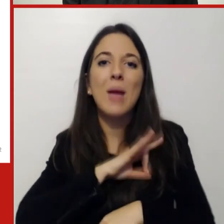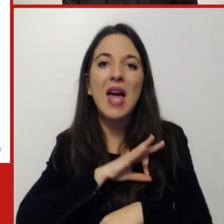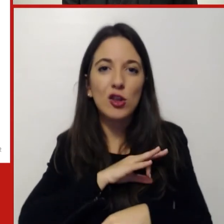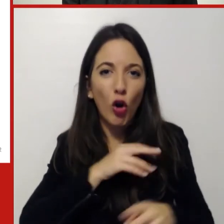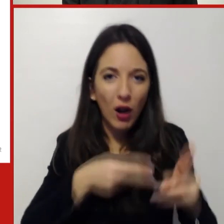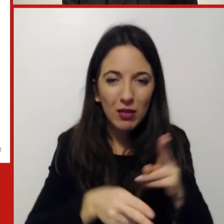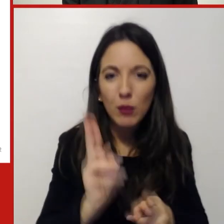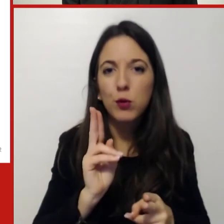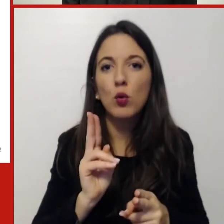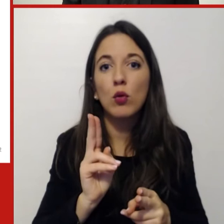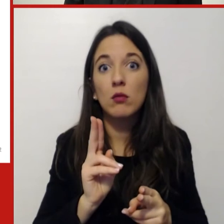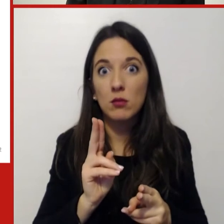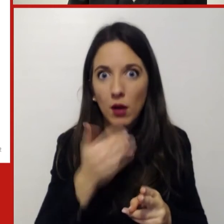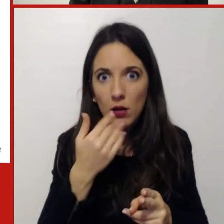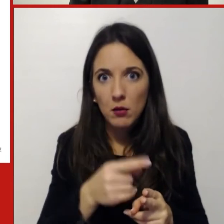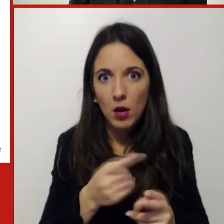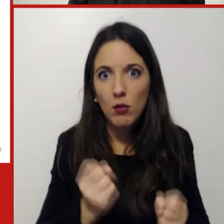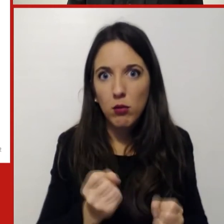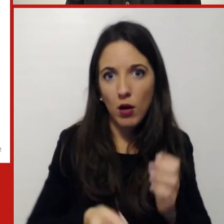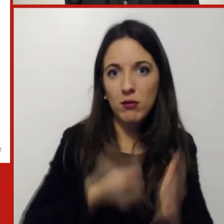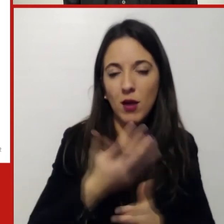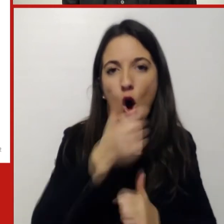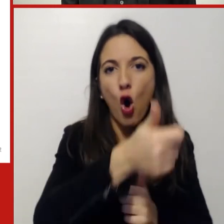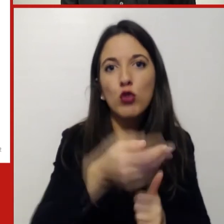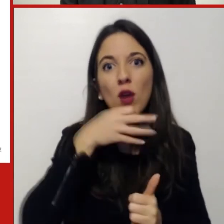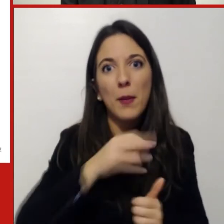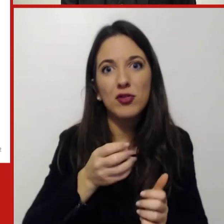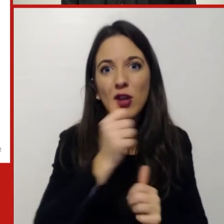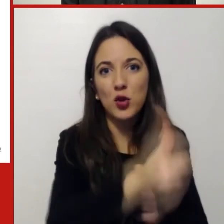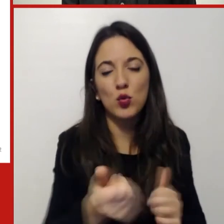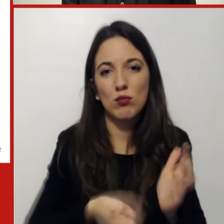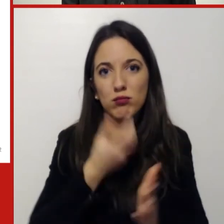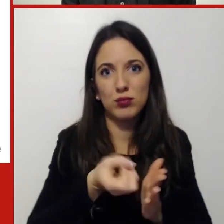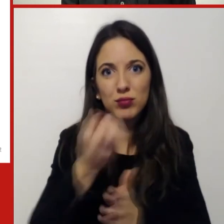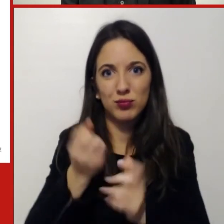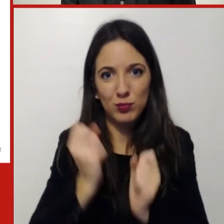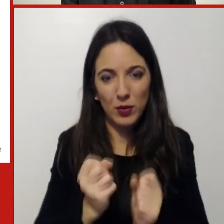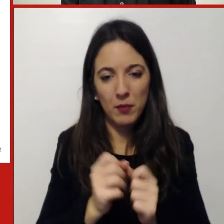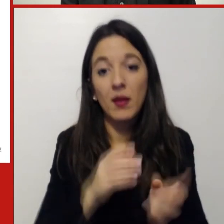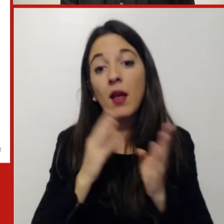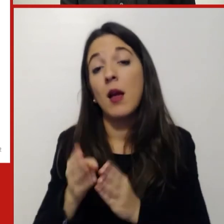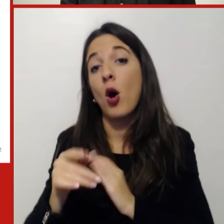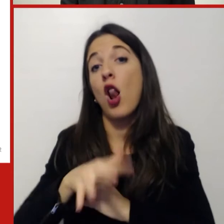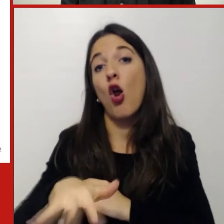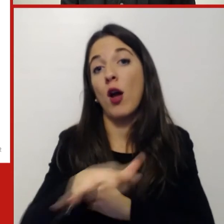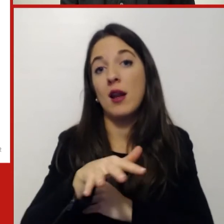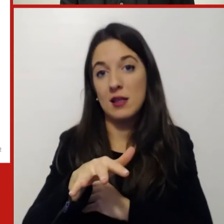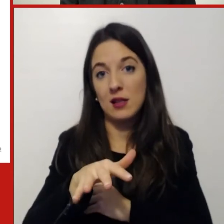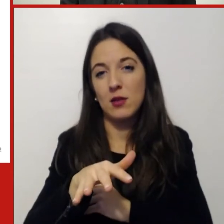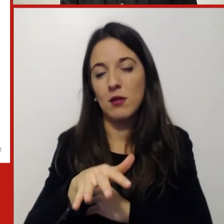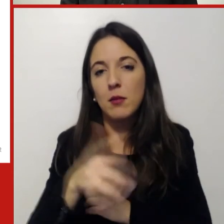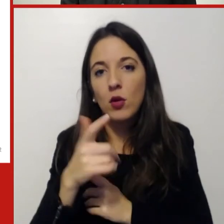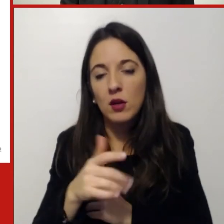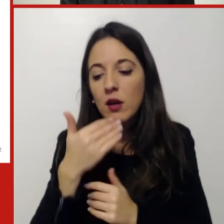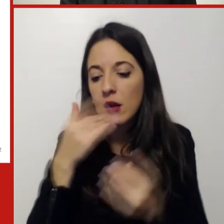emergere e poi la localizzazione cioè questa è una grande opportunità di dare pari opportunità